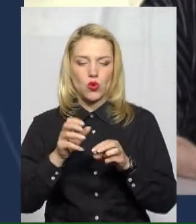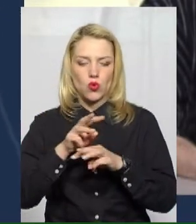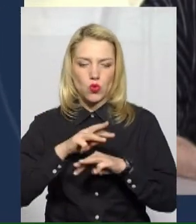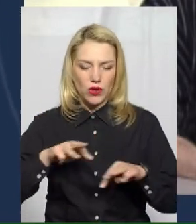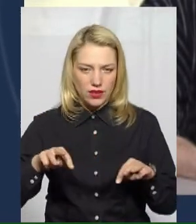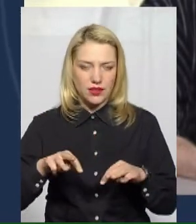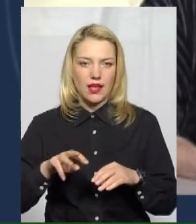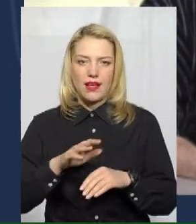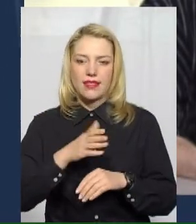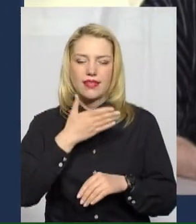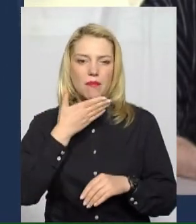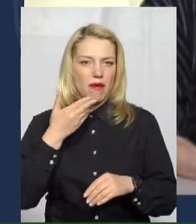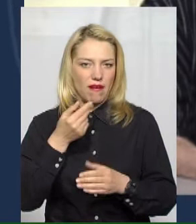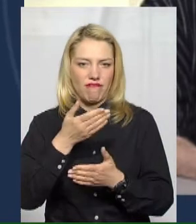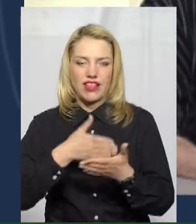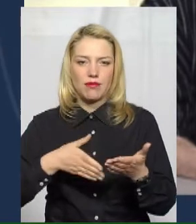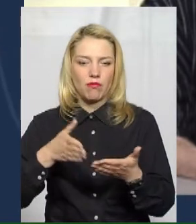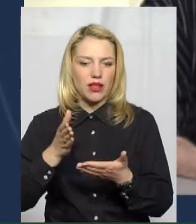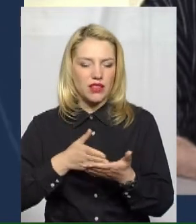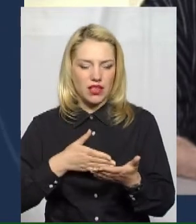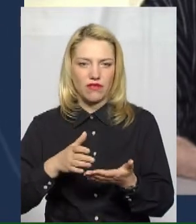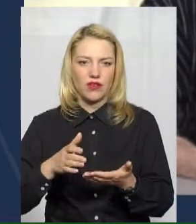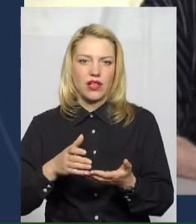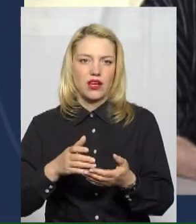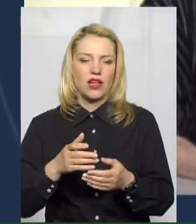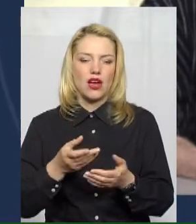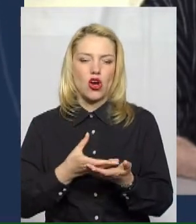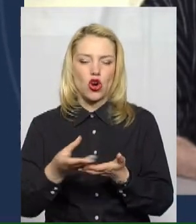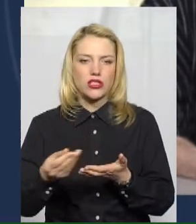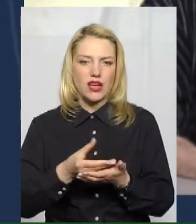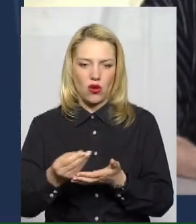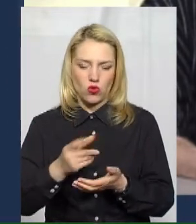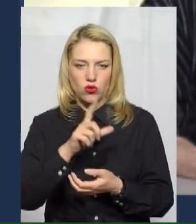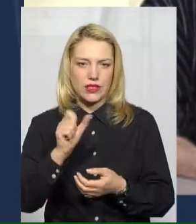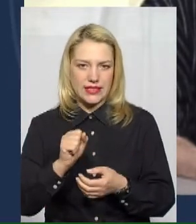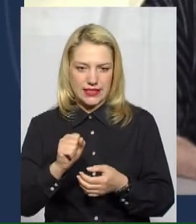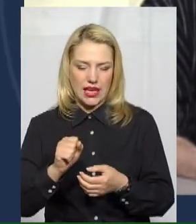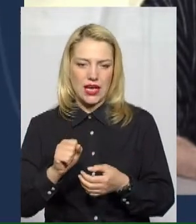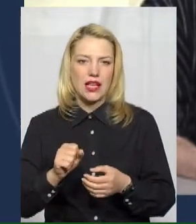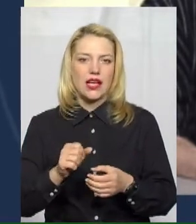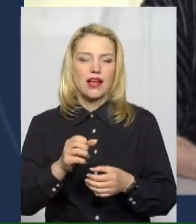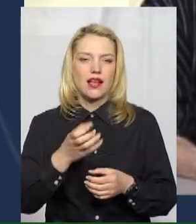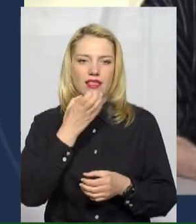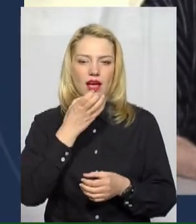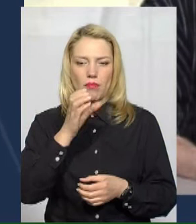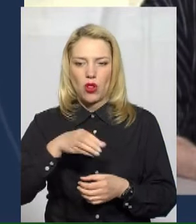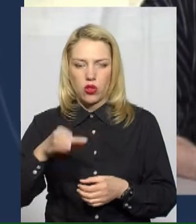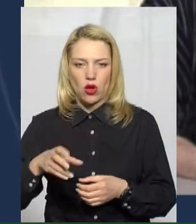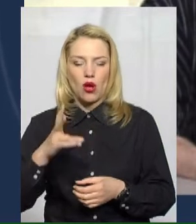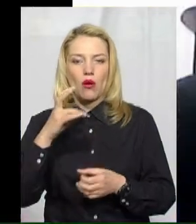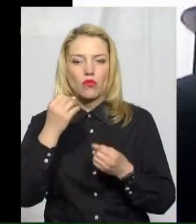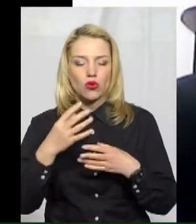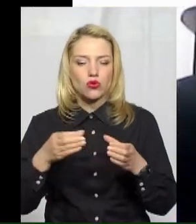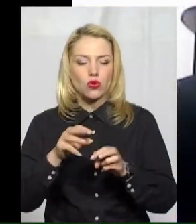за наш нашим поспостом. Він просто заборонив штрафувати, накладати пені, штрафувати на